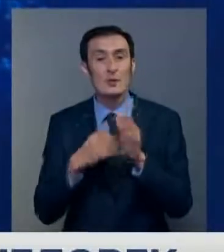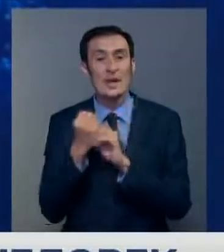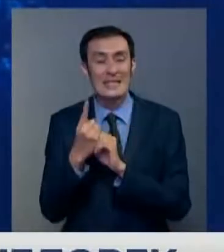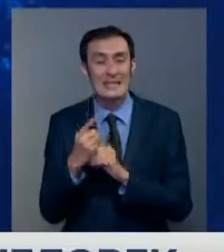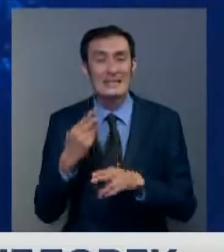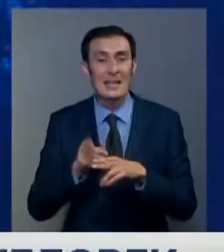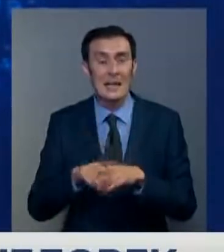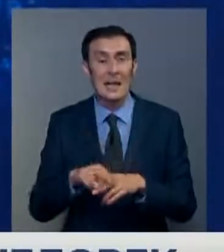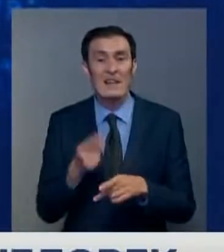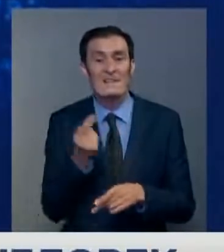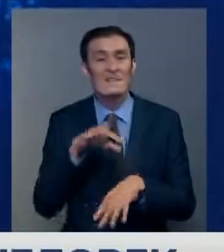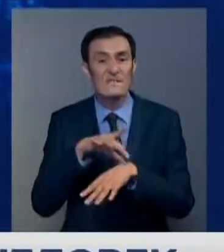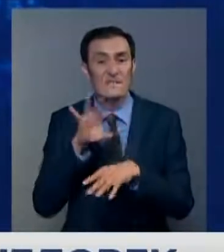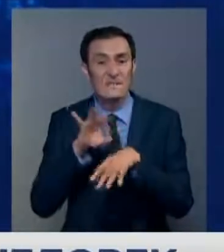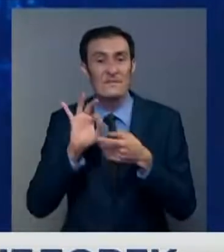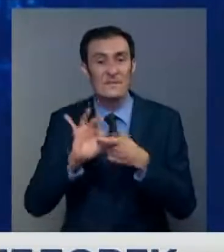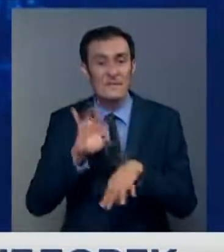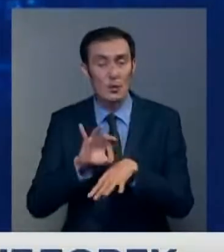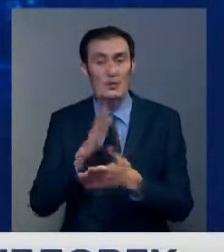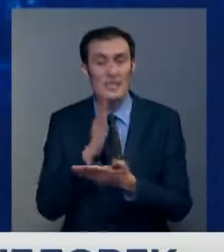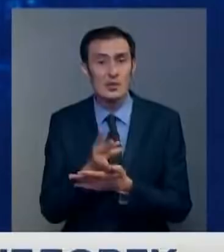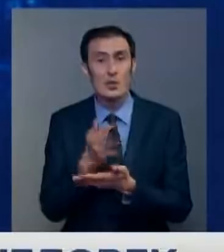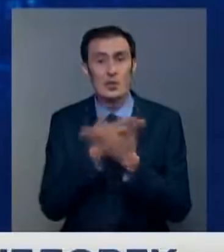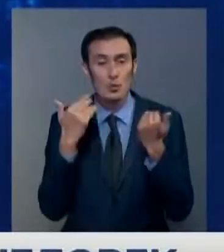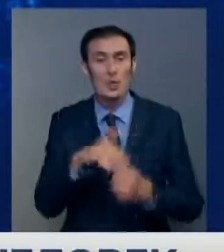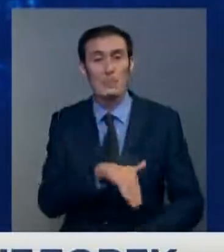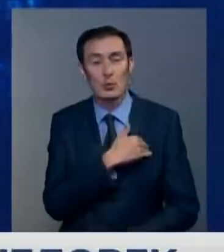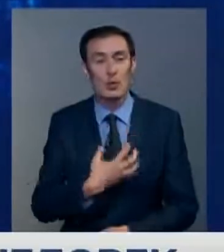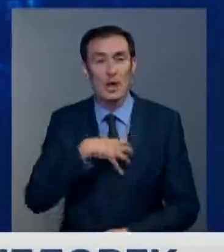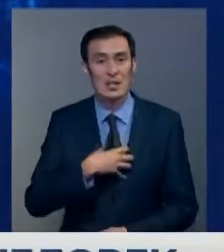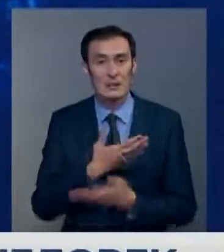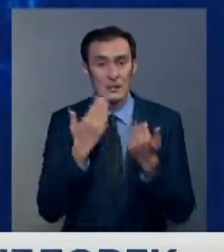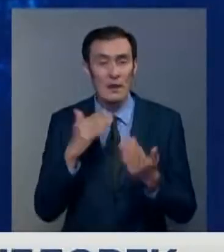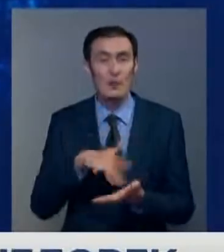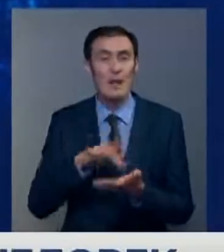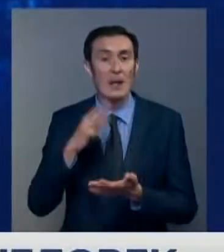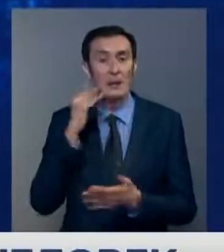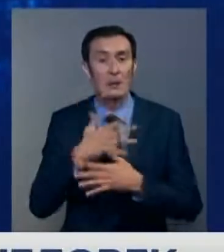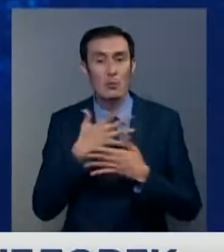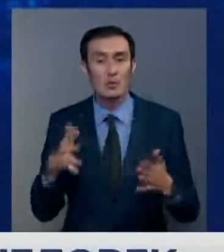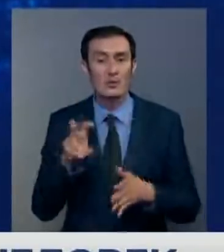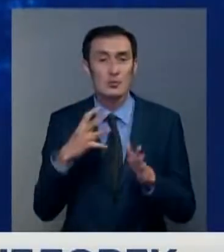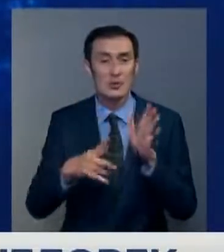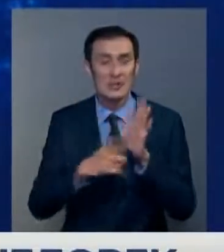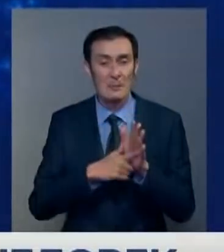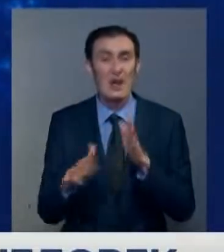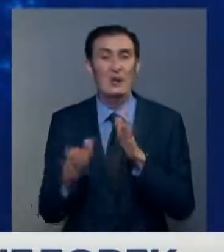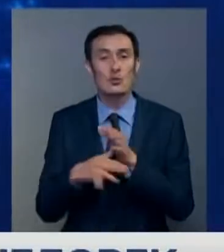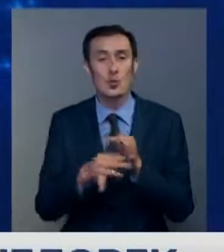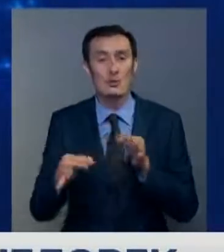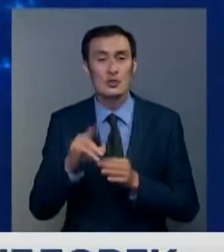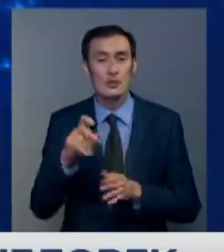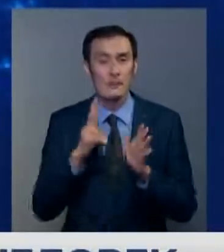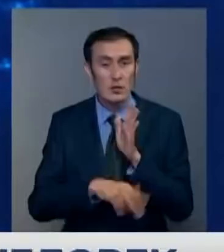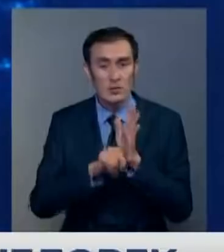– это симптомные носители инфекции. Самая высокая выявляемость в Алматы – плюс 247. В Атраусской области – 180 новых